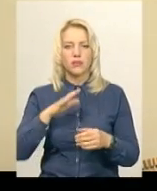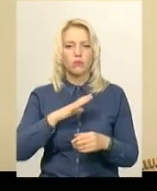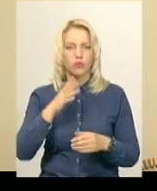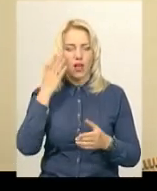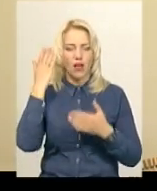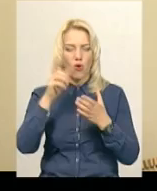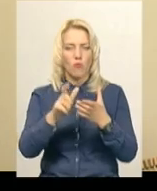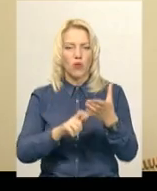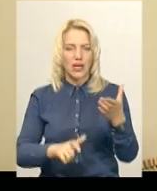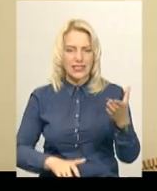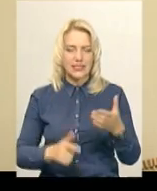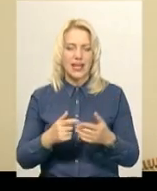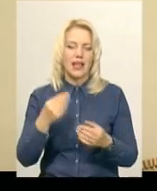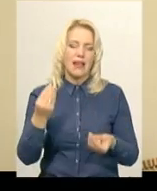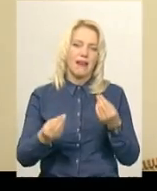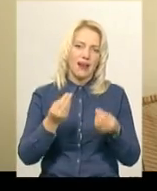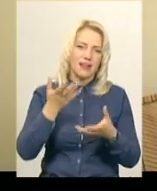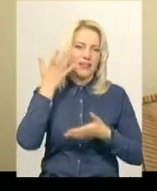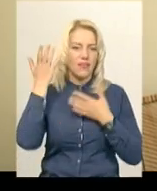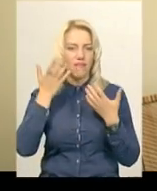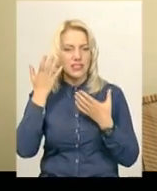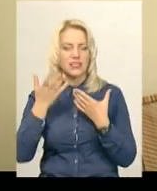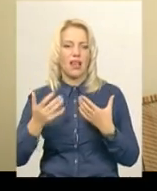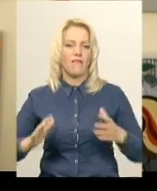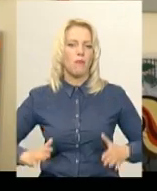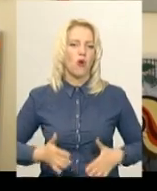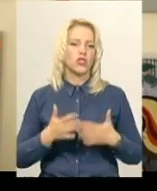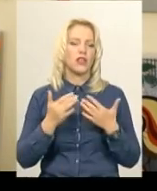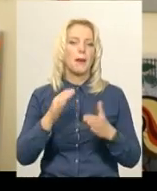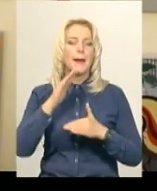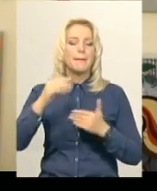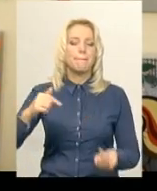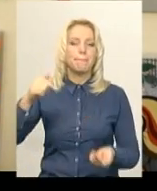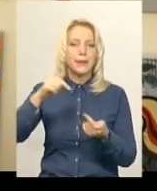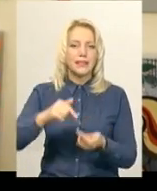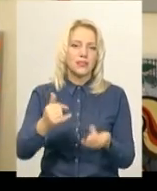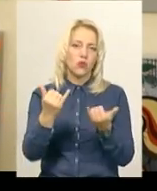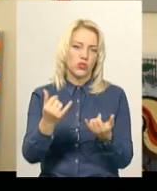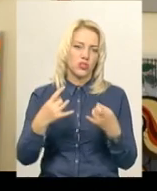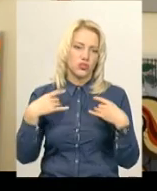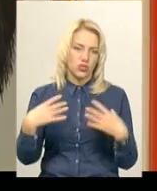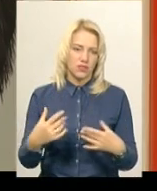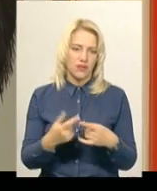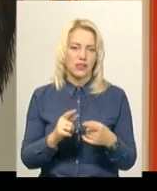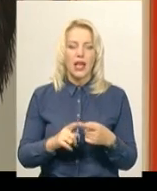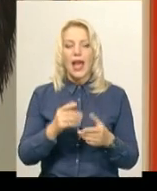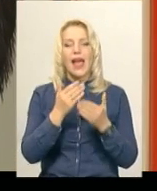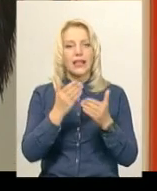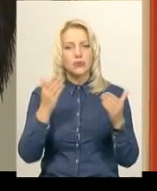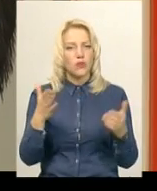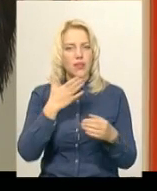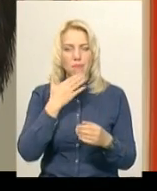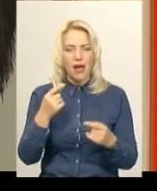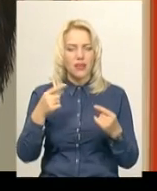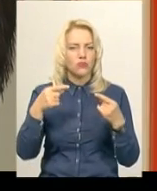пожвавлена, якраз під сьогоднішнє свято. Експозиція не має чіткої тематичної лінії, каже Марія Крамор,